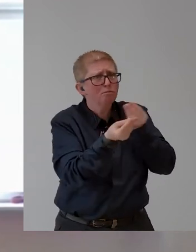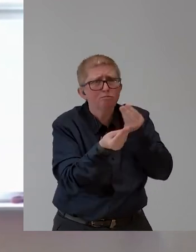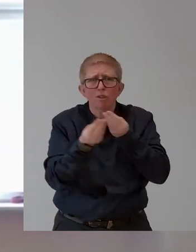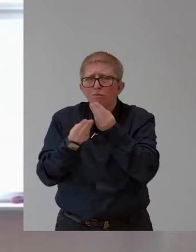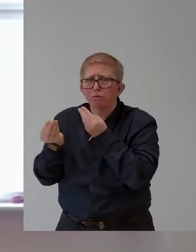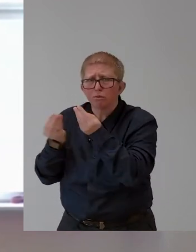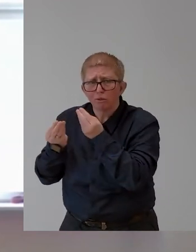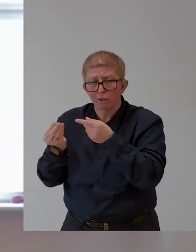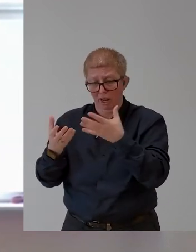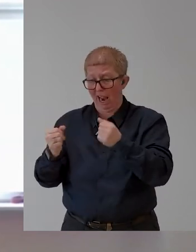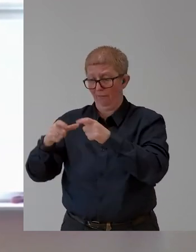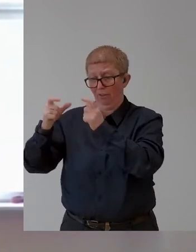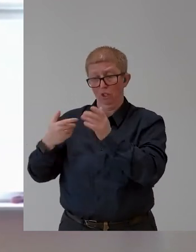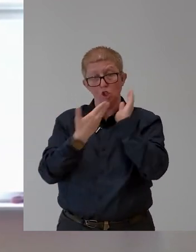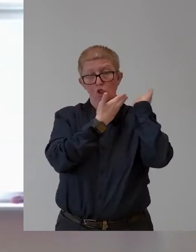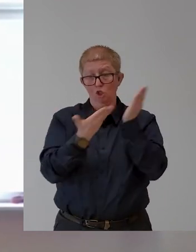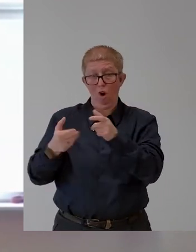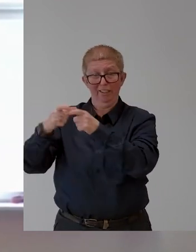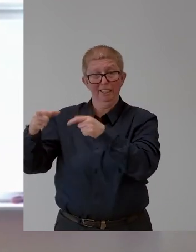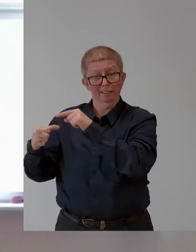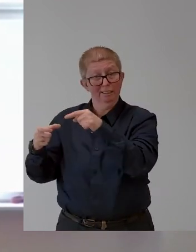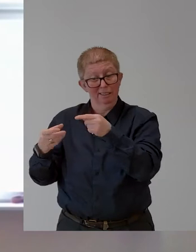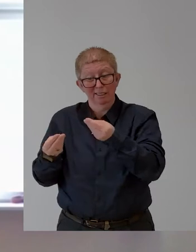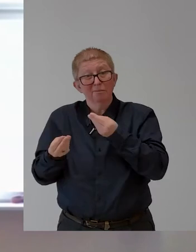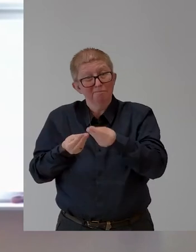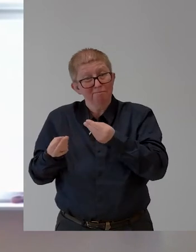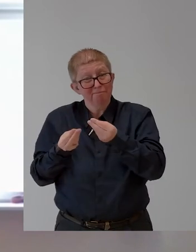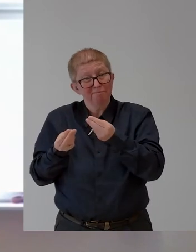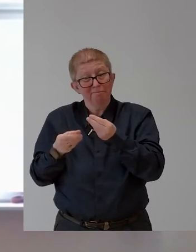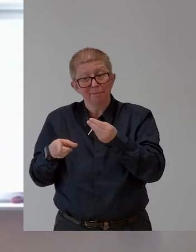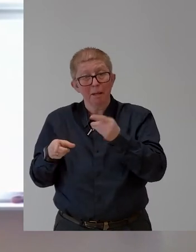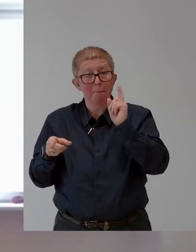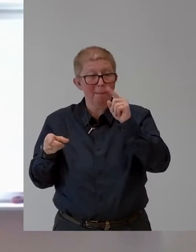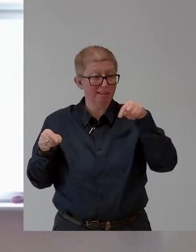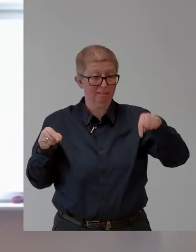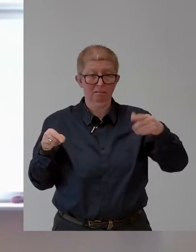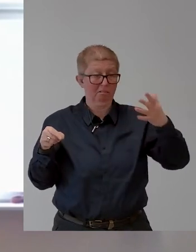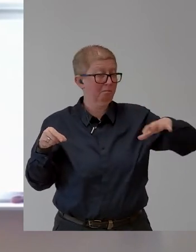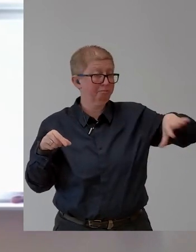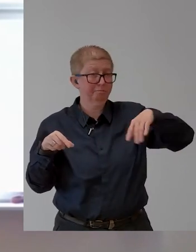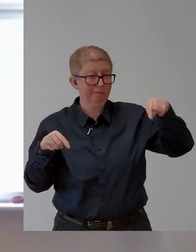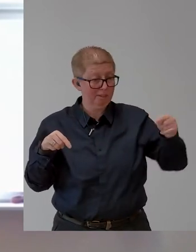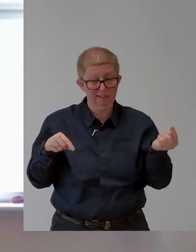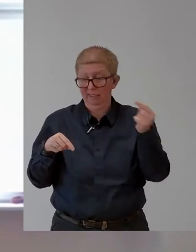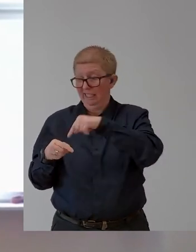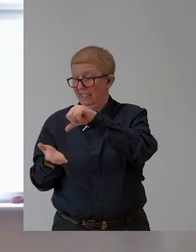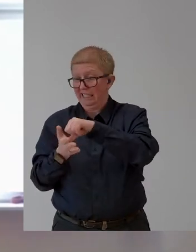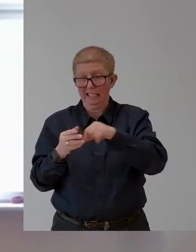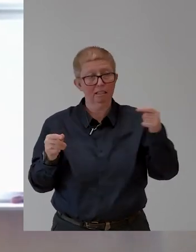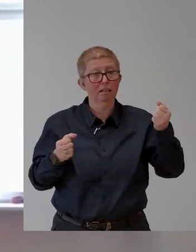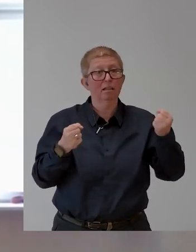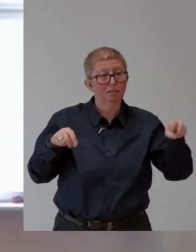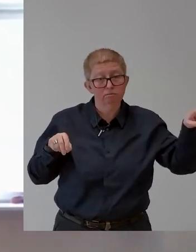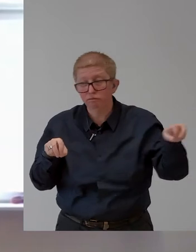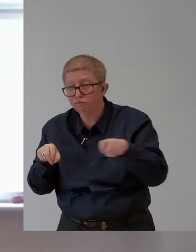man ja auch erst mal hinkommen. Und die Barrierefreiheit auch der öffentlichen Verkehrsmittel ist ja auch gerade am Land nicht immer gegeben. Also